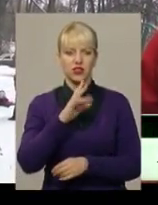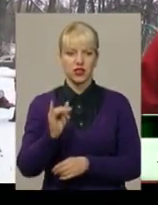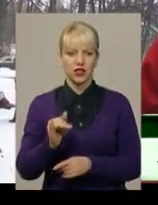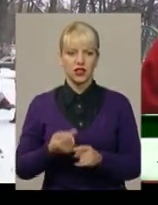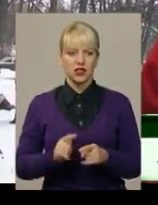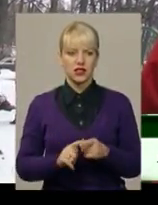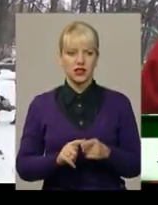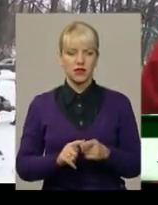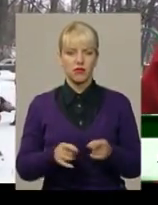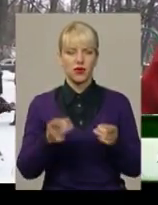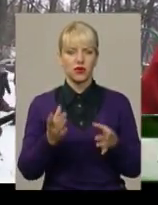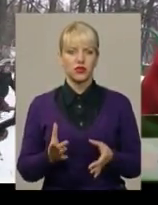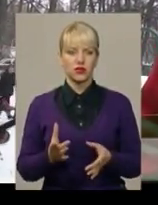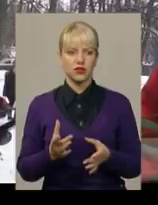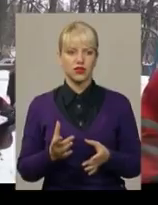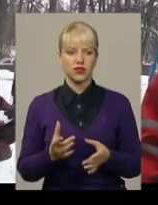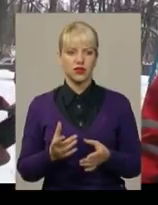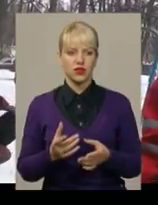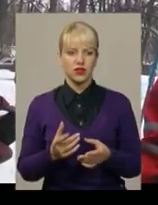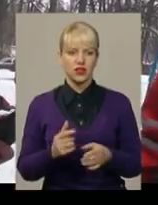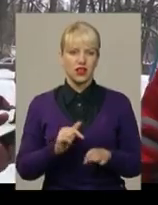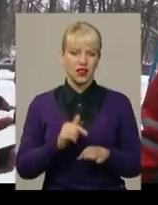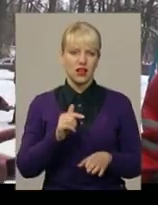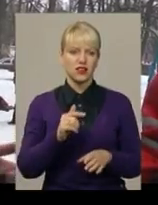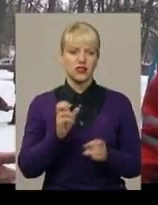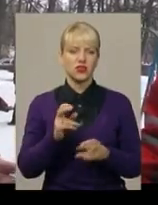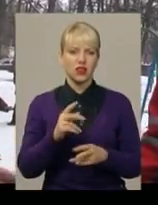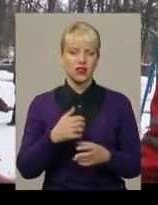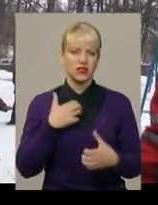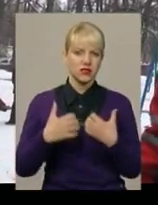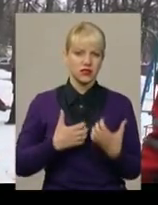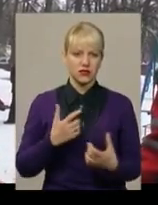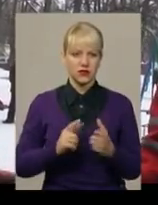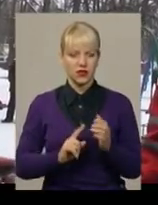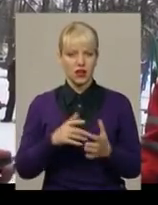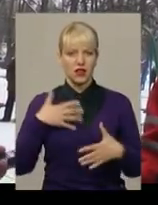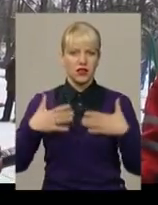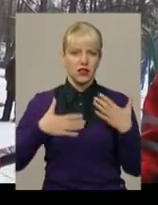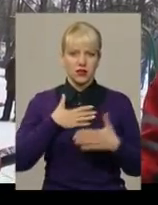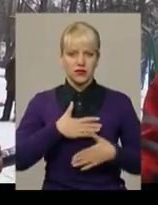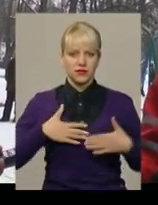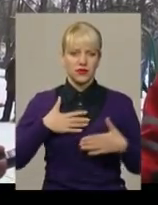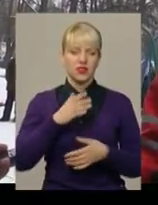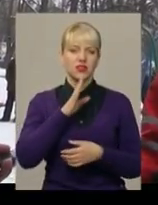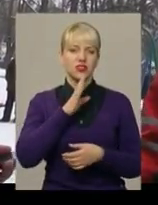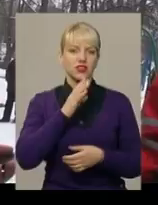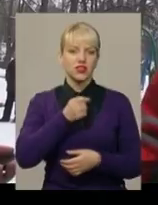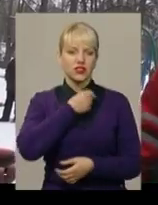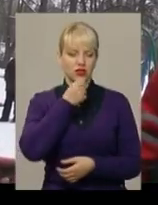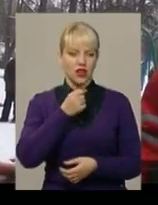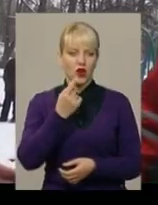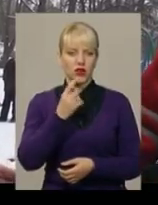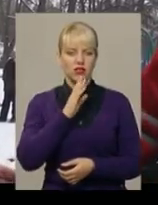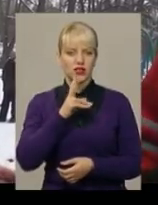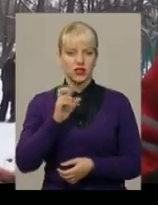це просто ситуаційна реакція, тобто зреагували на паніку, просто розпереживали з літнього віку жінки. Одна